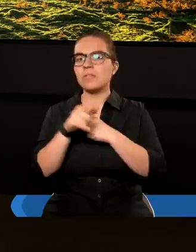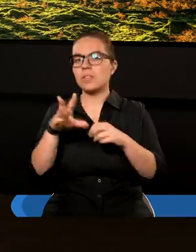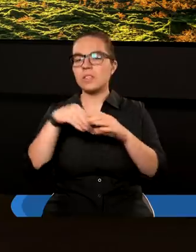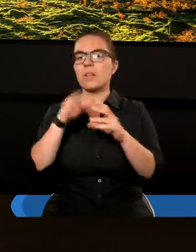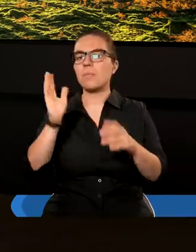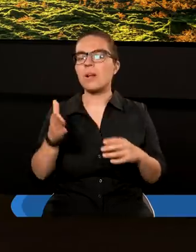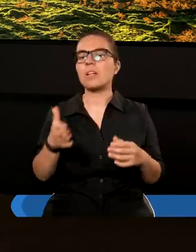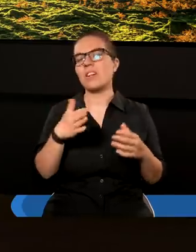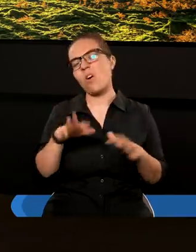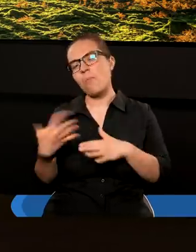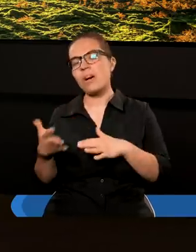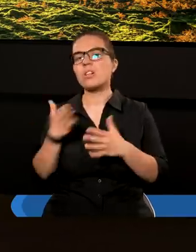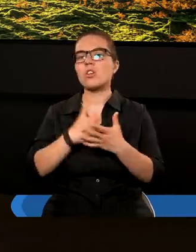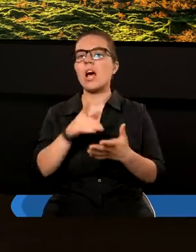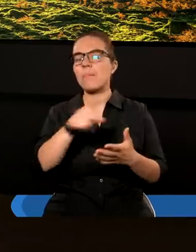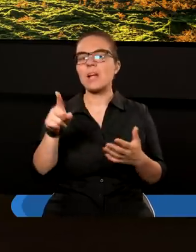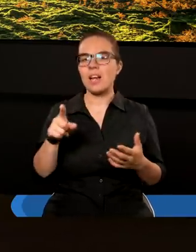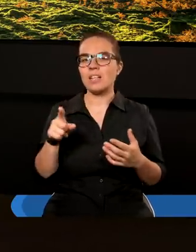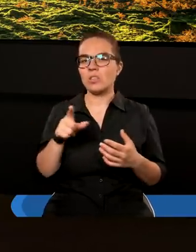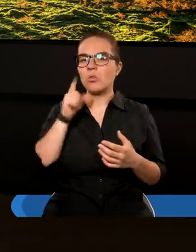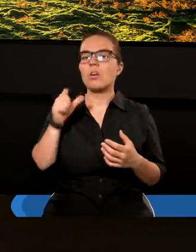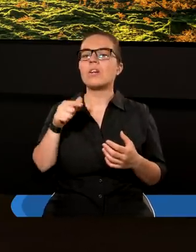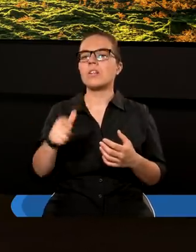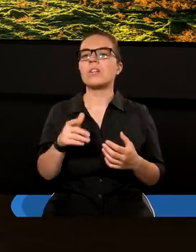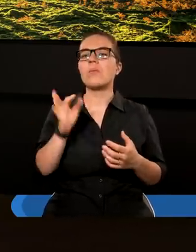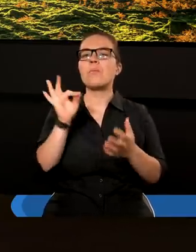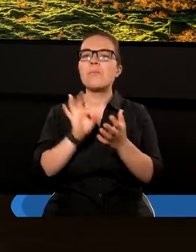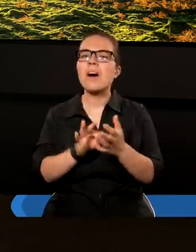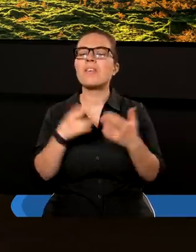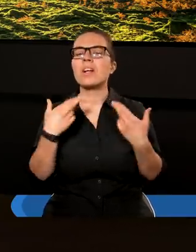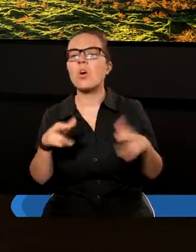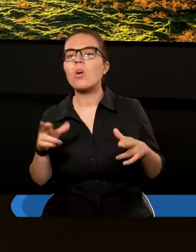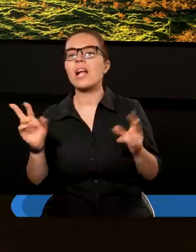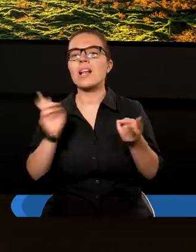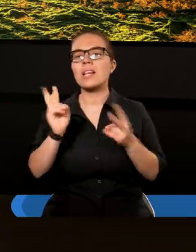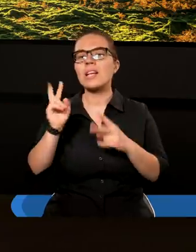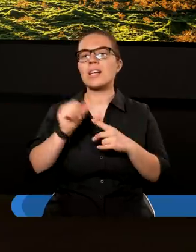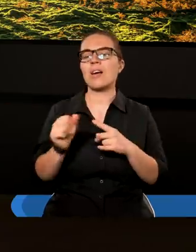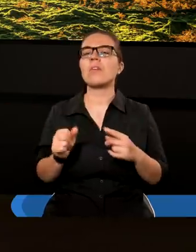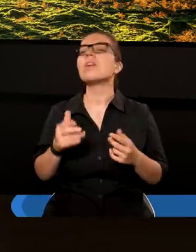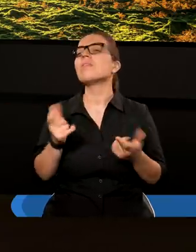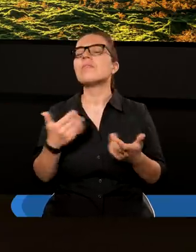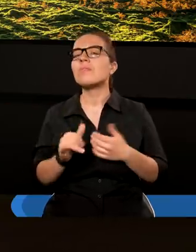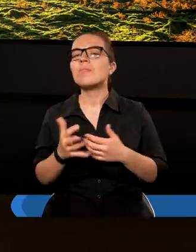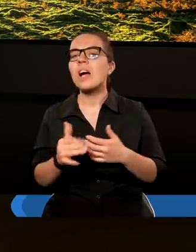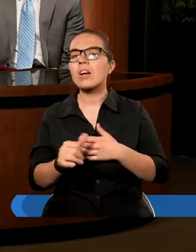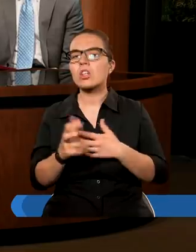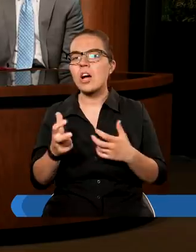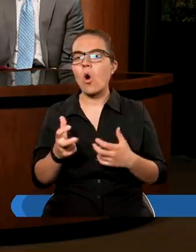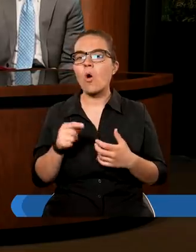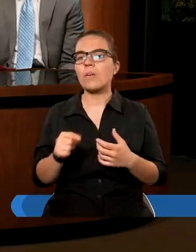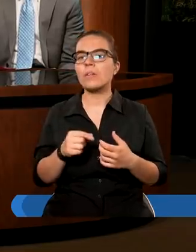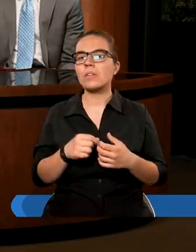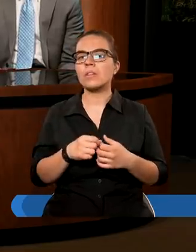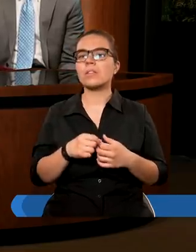świątynia będzie otoczona przez wojska rzymskie, to jest to pewnego rodzaju sygnał. Sygnał do czego? Do